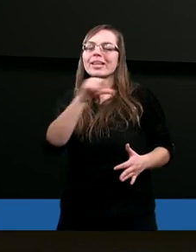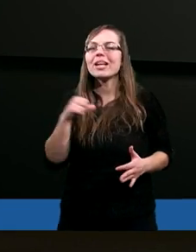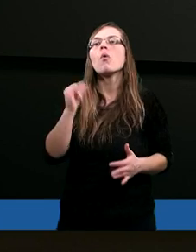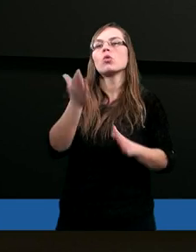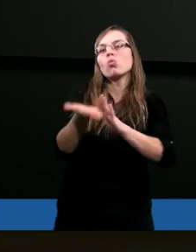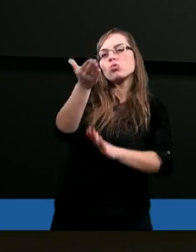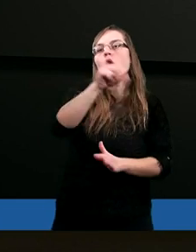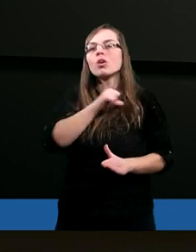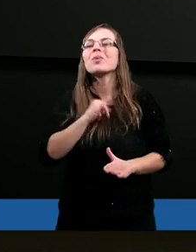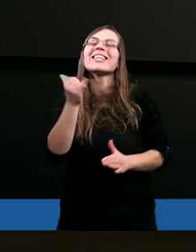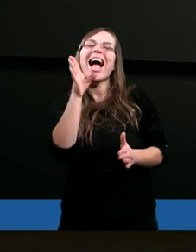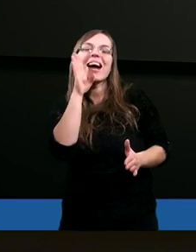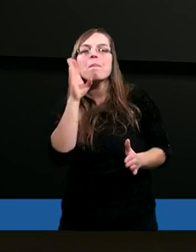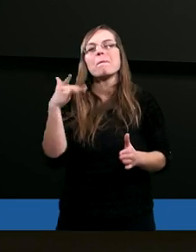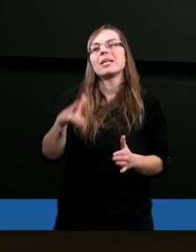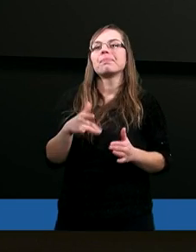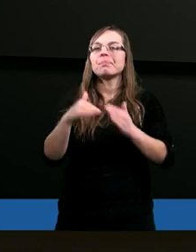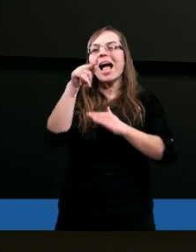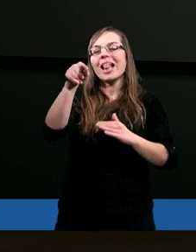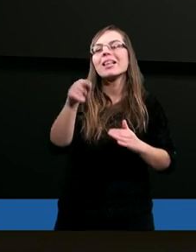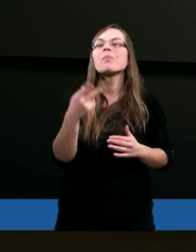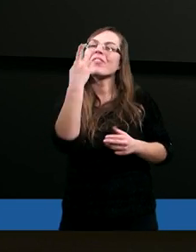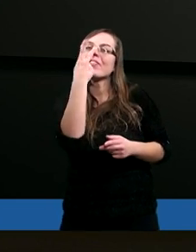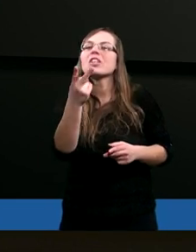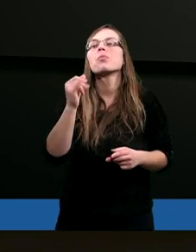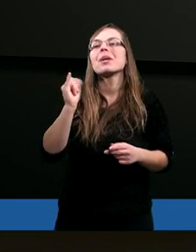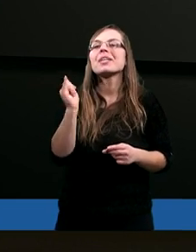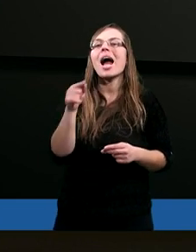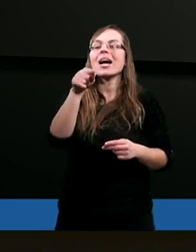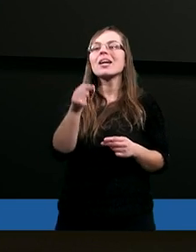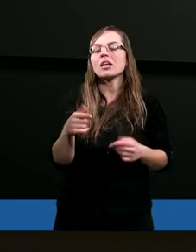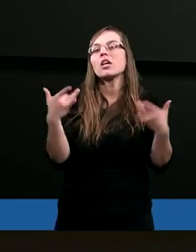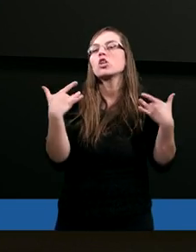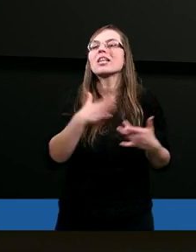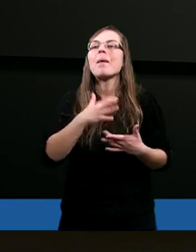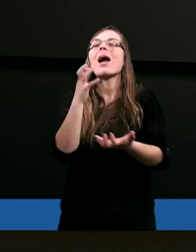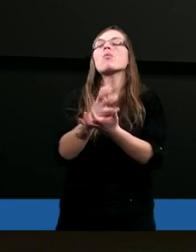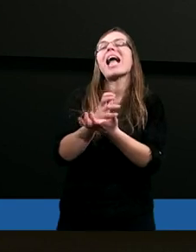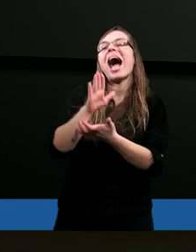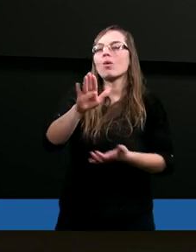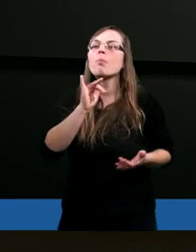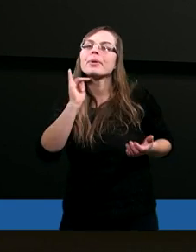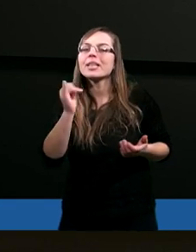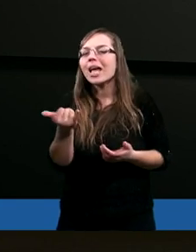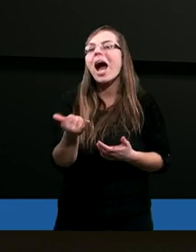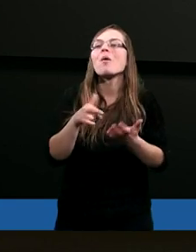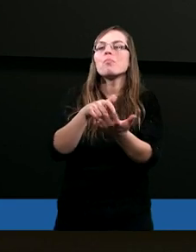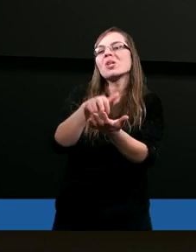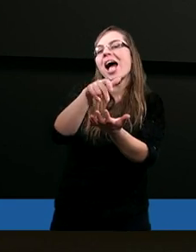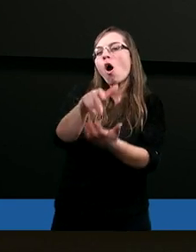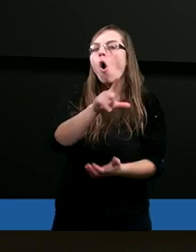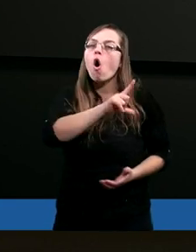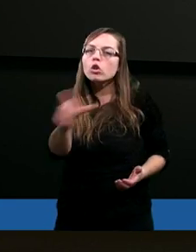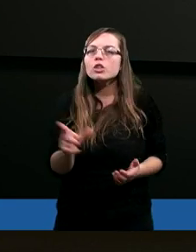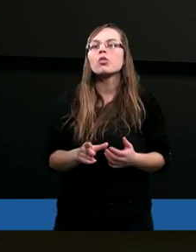unosił się jak gdyby nad nim. Wiemy, jakie życie miał Jakub, jak przechodził